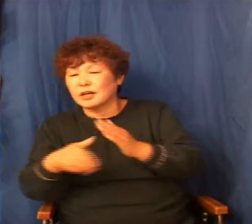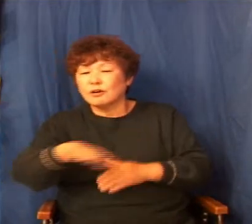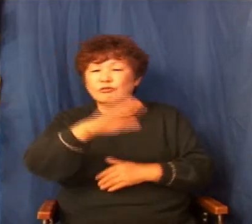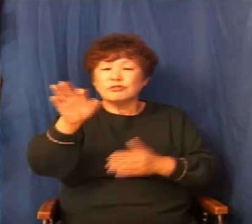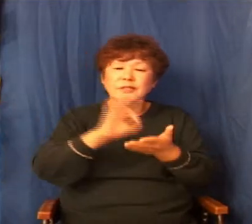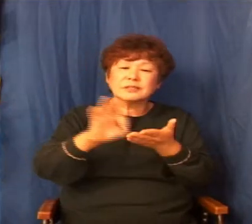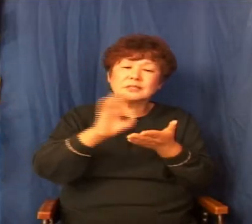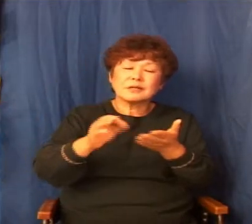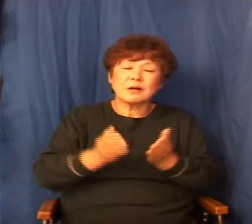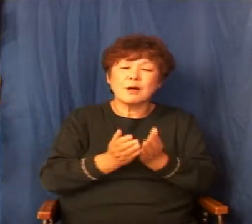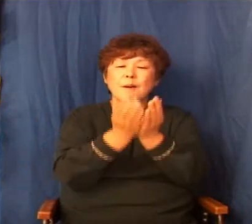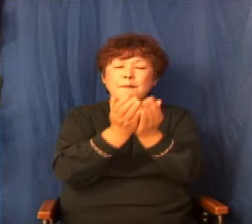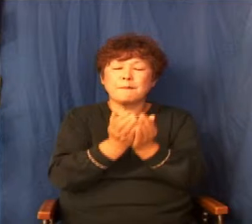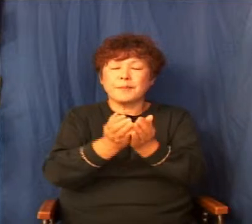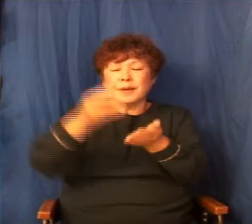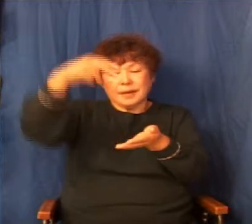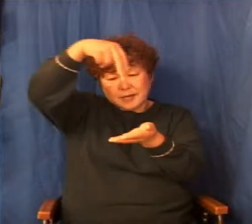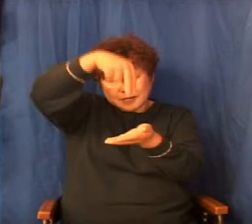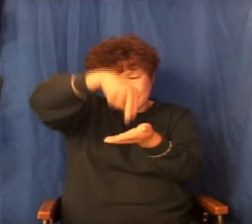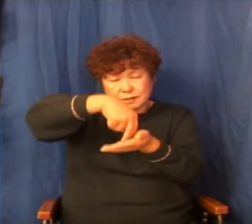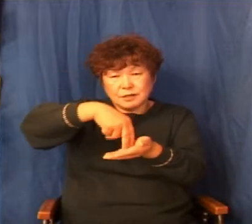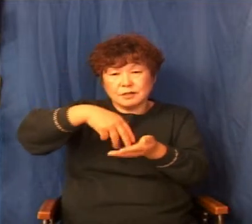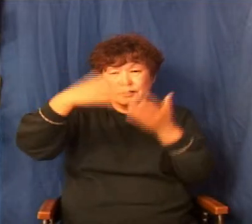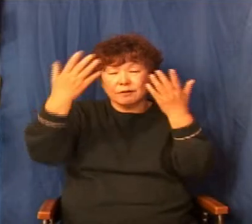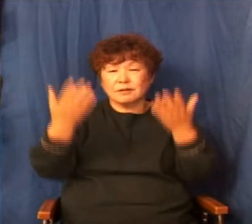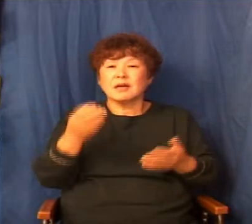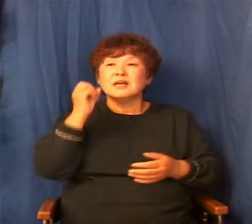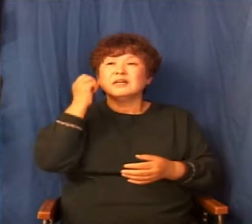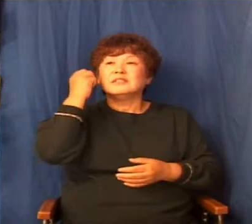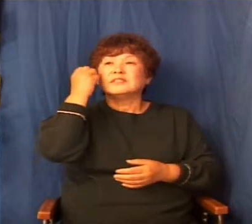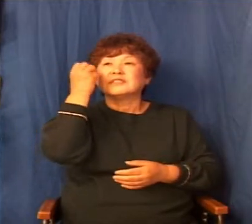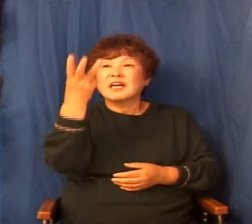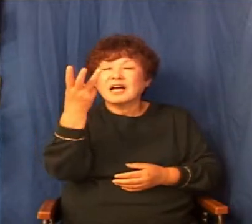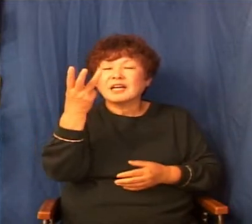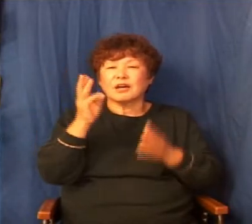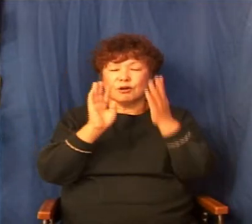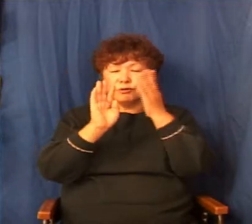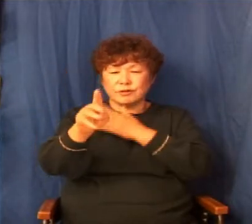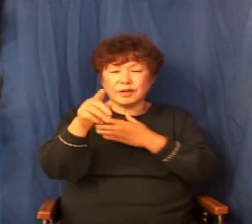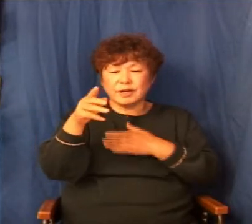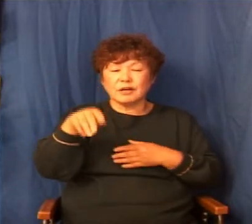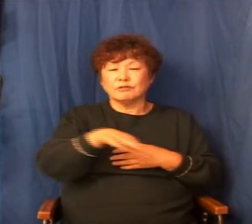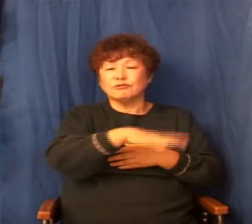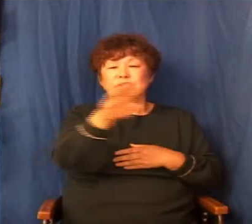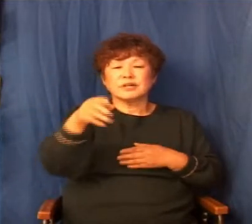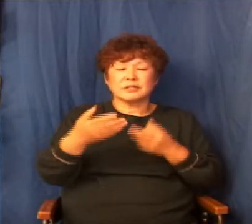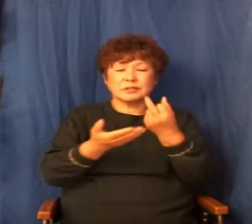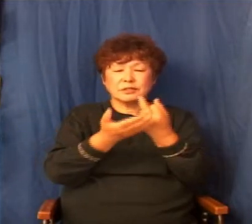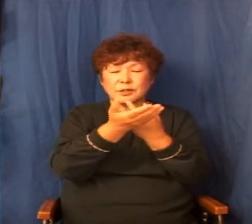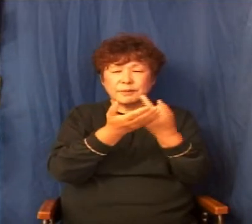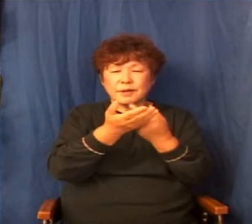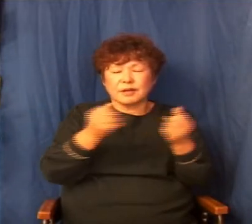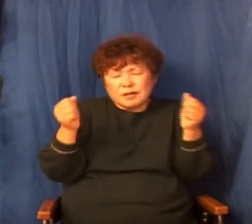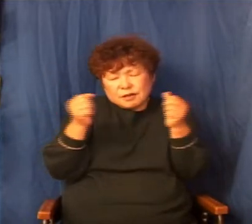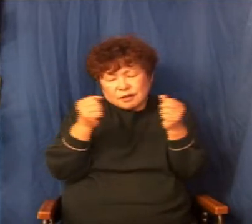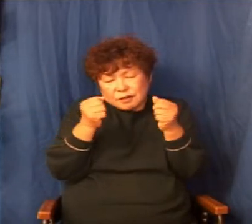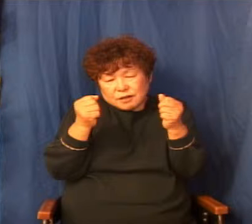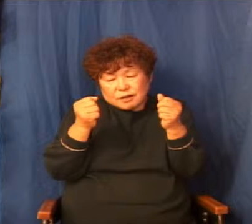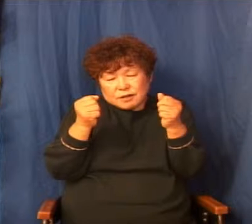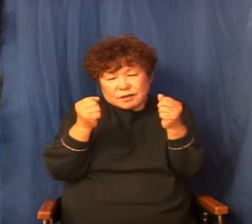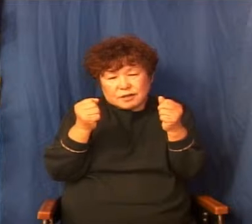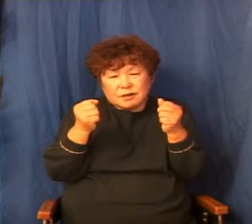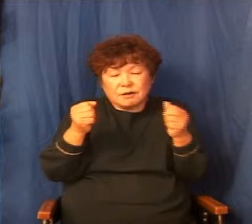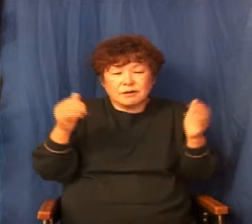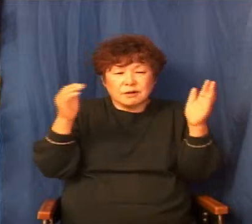것을 배에 실었더라 석 달 후에 우리가 그 섬에서 겨울을 난 알렉산드리아